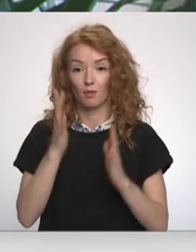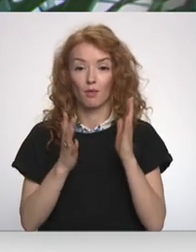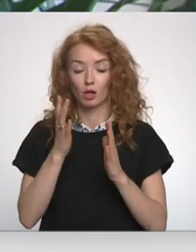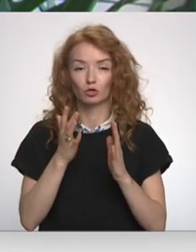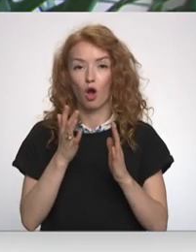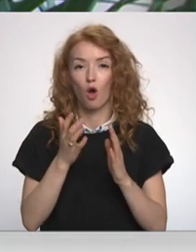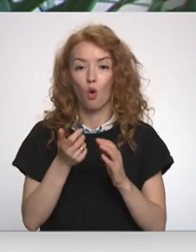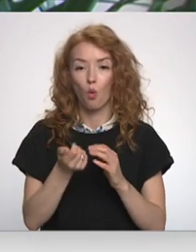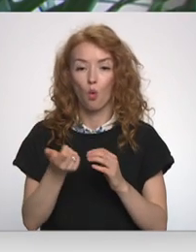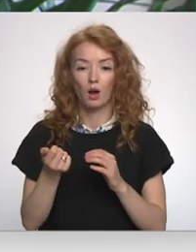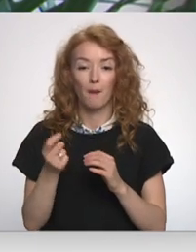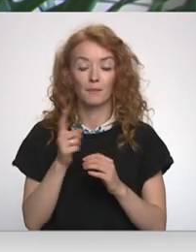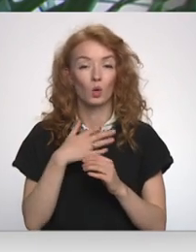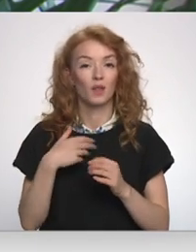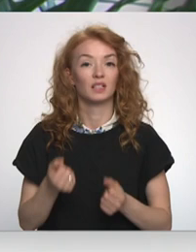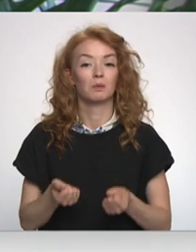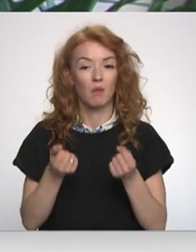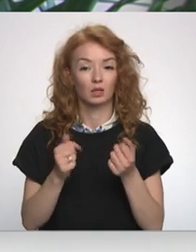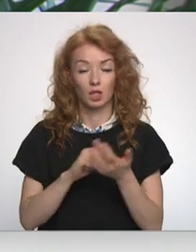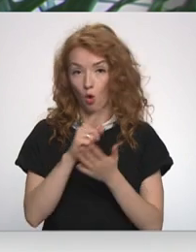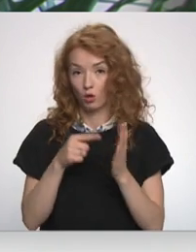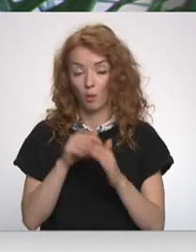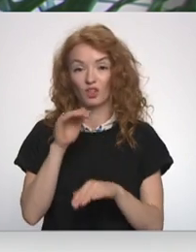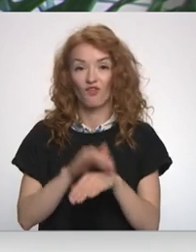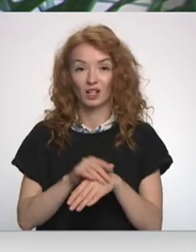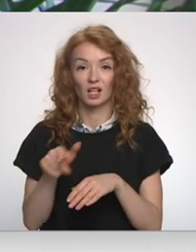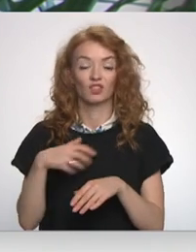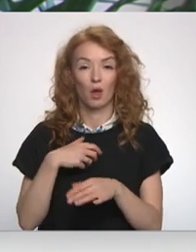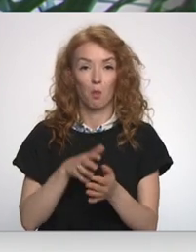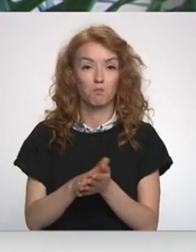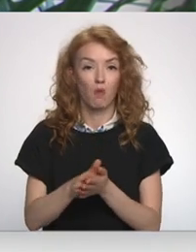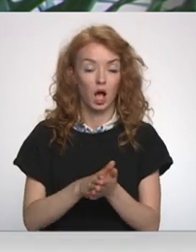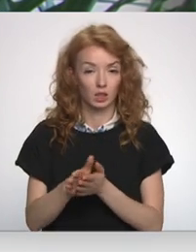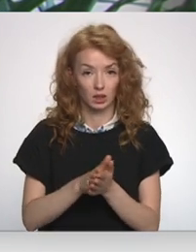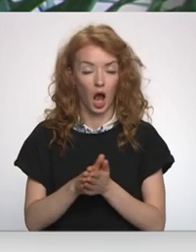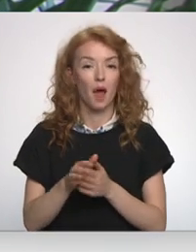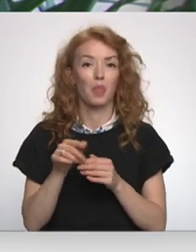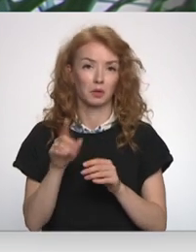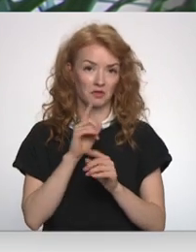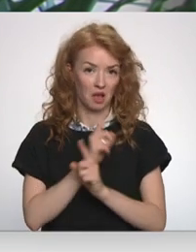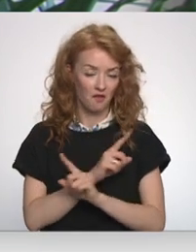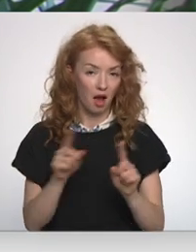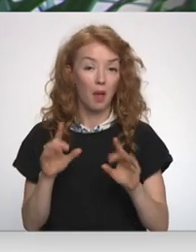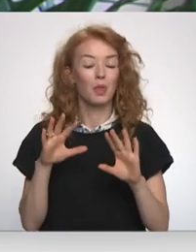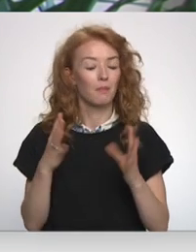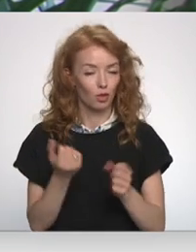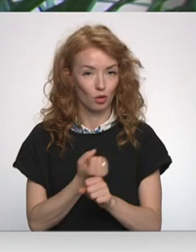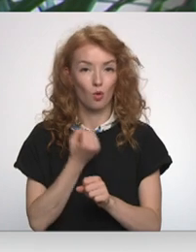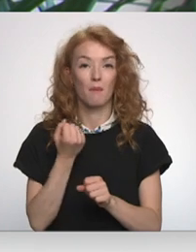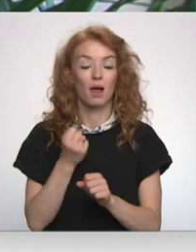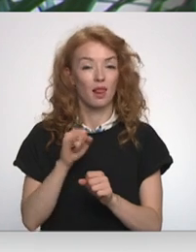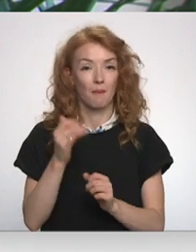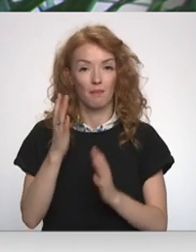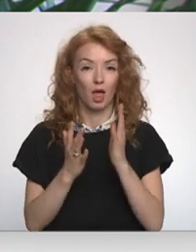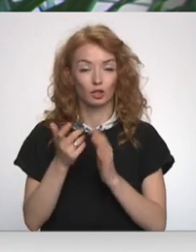ļoti smags jautājums. Būtībā viņas būtu jāmaskā, kas šķiet pavisam savā cieteikums, bet jā,